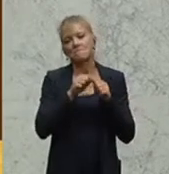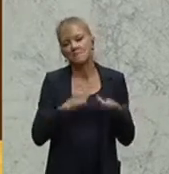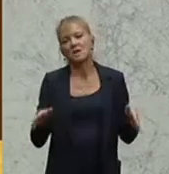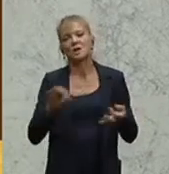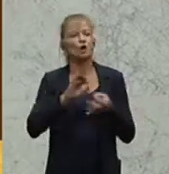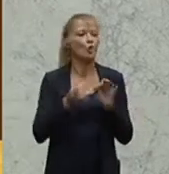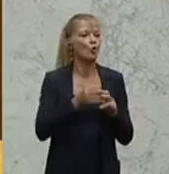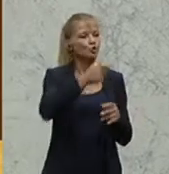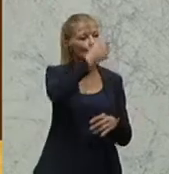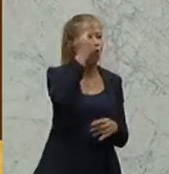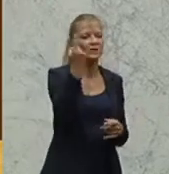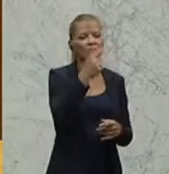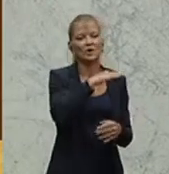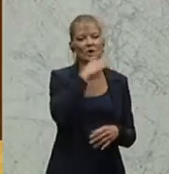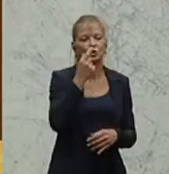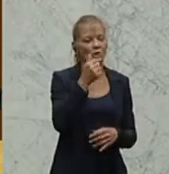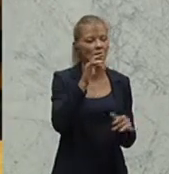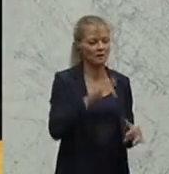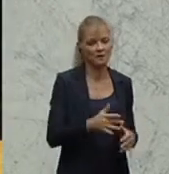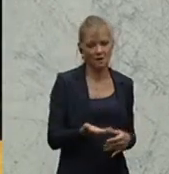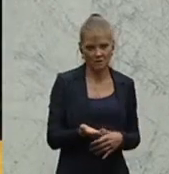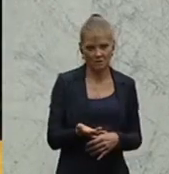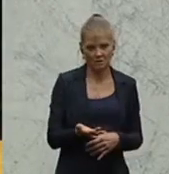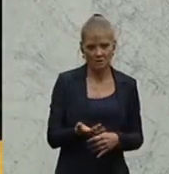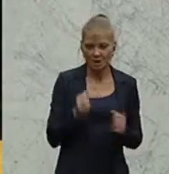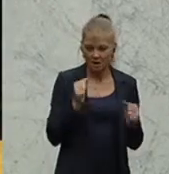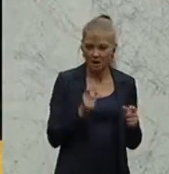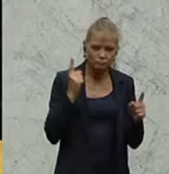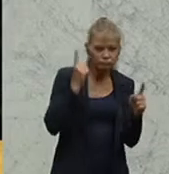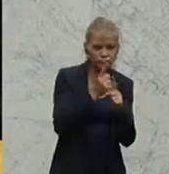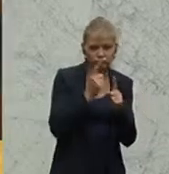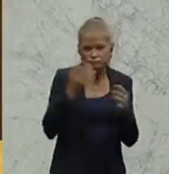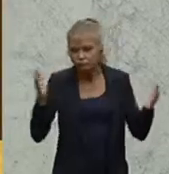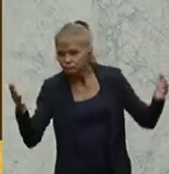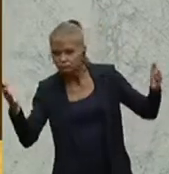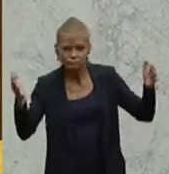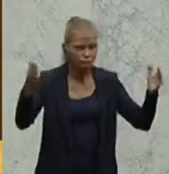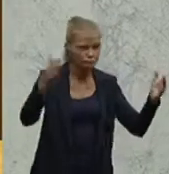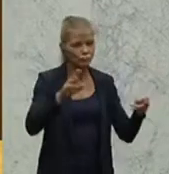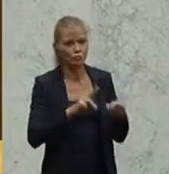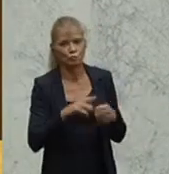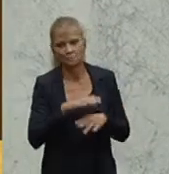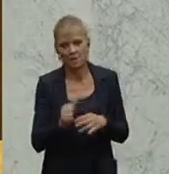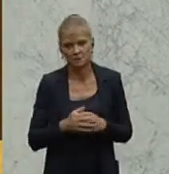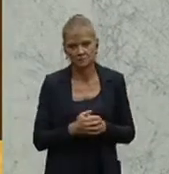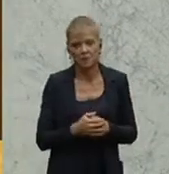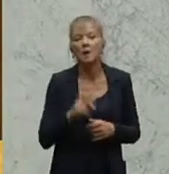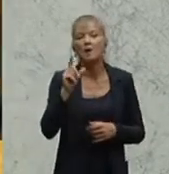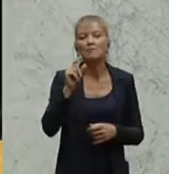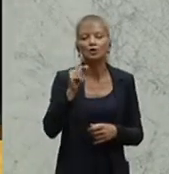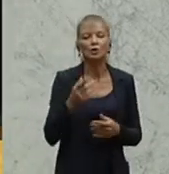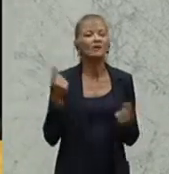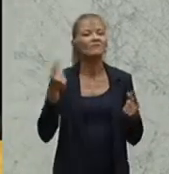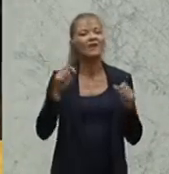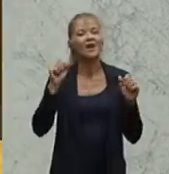Kapital verfügen, Kampagnen zu fahren und durchzuführen. Das würde bedeuten, dass man jenen Leuten, die sich Parteien